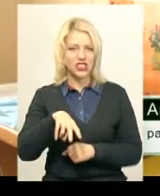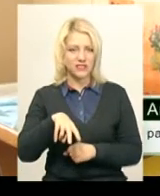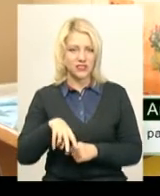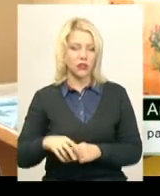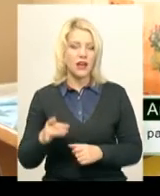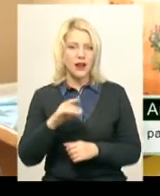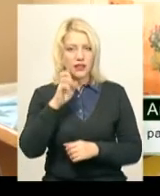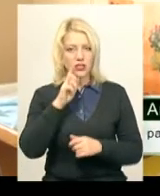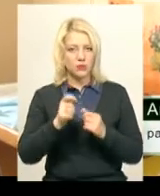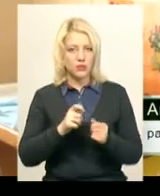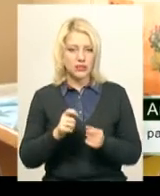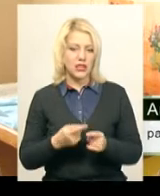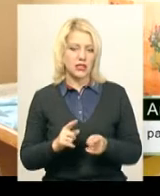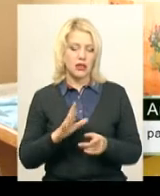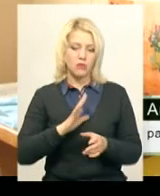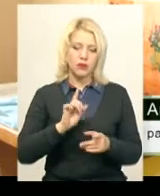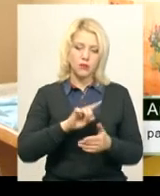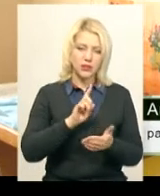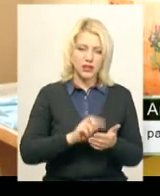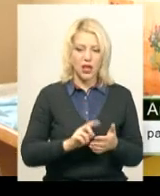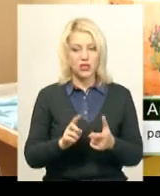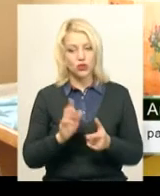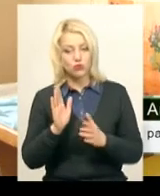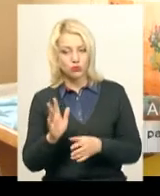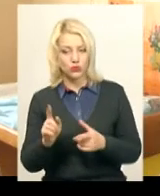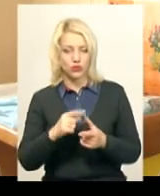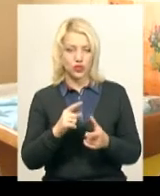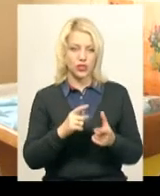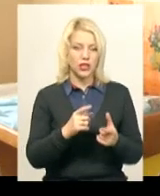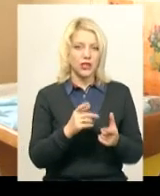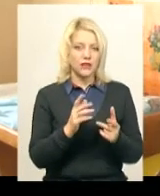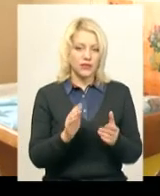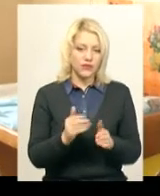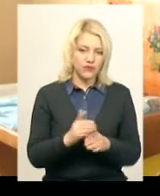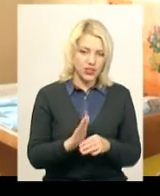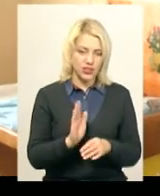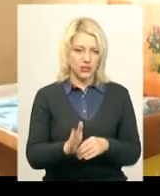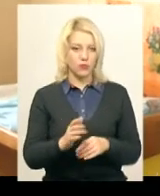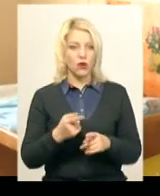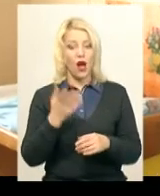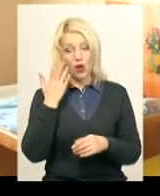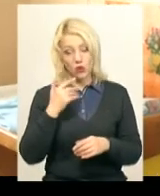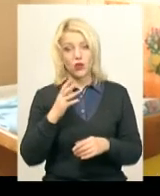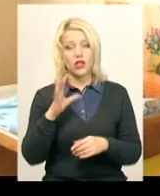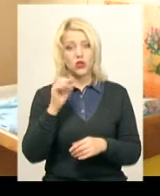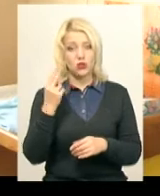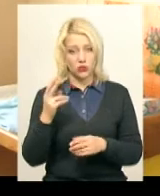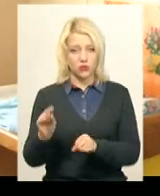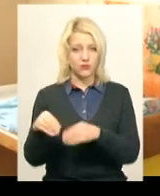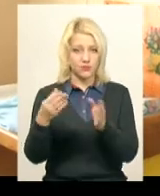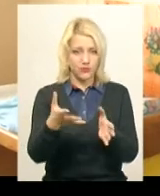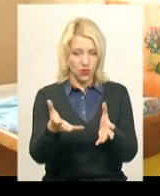і чи будуть, і чи отримають. Але, в принципі, після того, як вони в відділенні соціального захисту доотримували, то